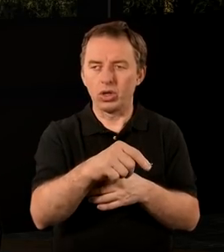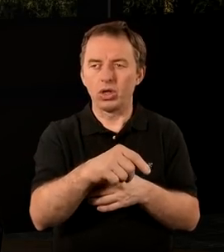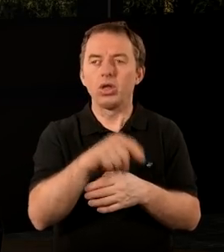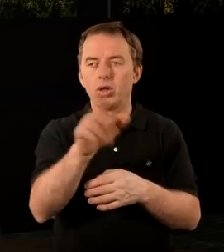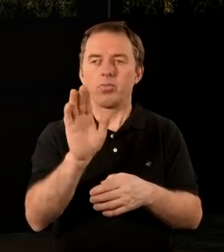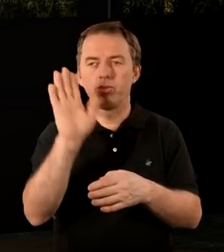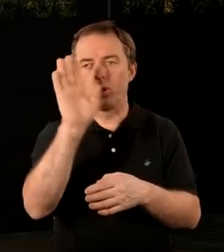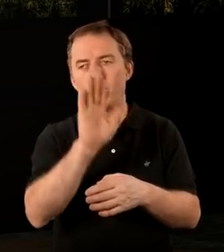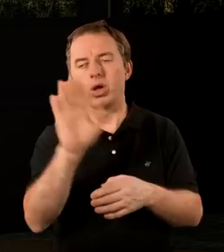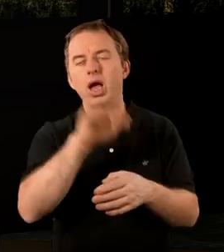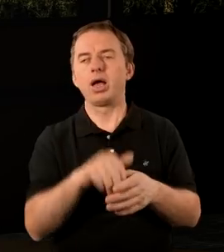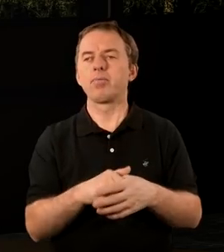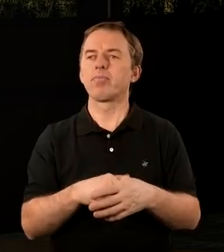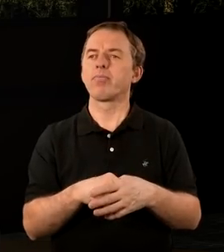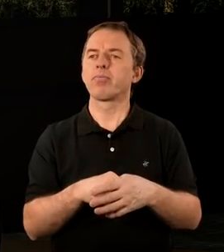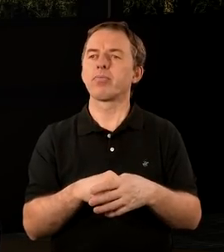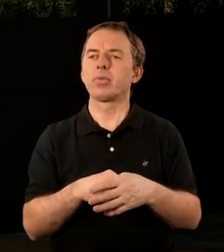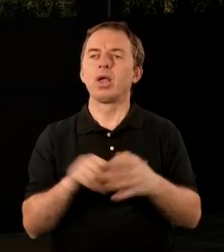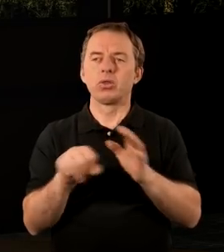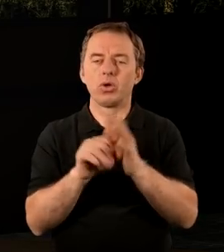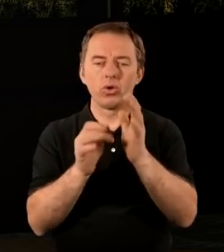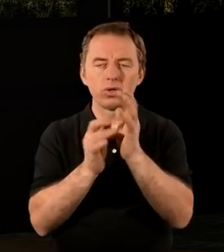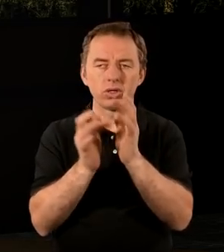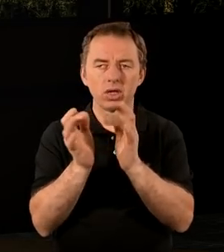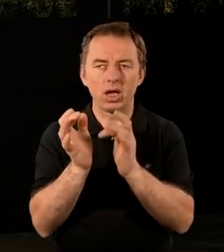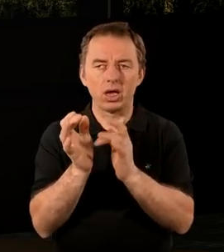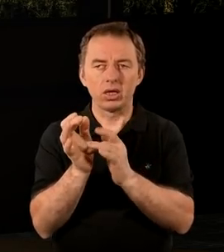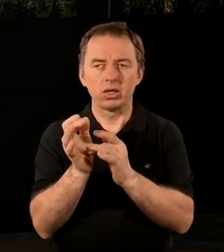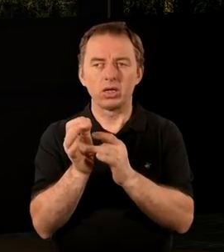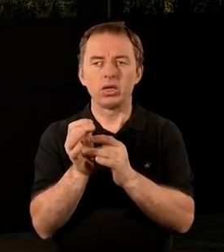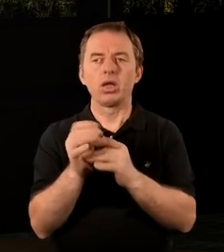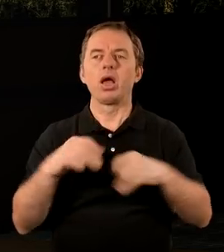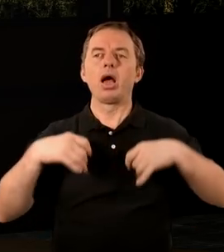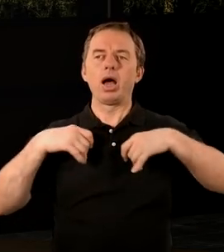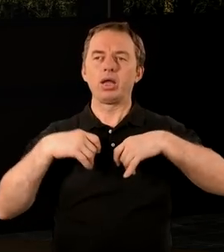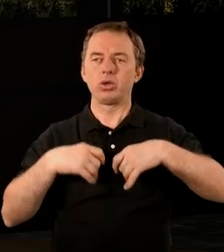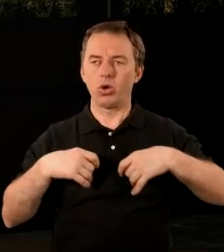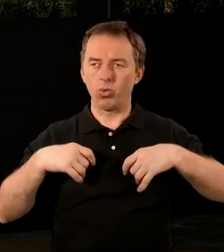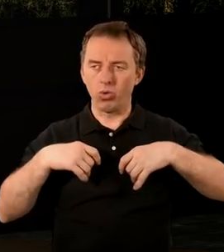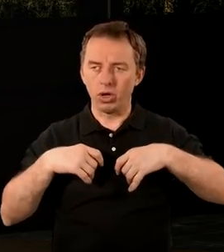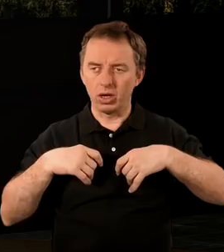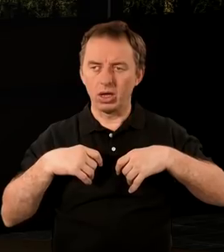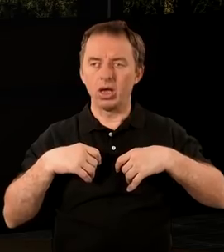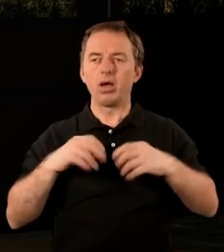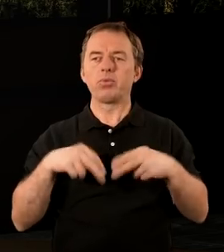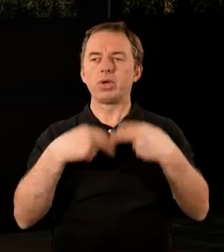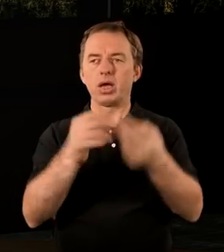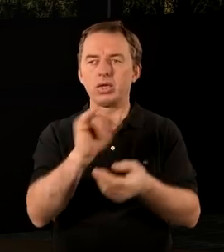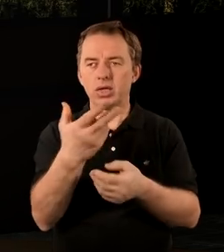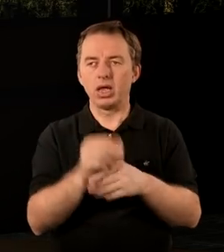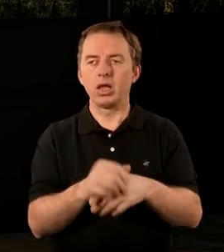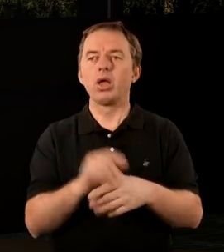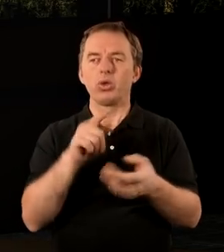Ono przychodzi od Pana Boga do Jezusa Chrystusa. Jezus przekazuje je aniołowi. Anioł przekazuje